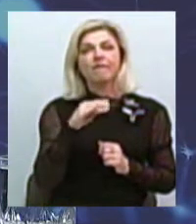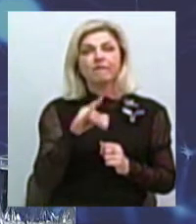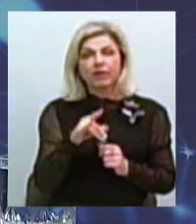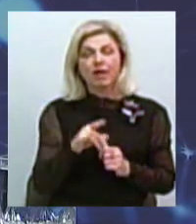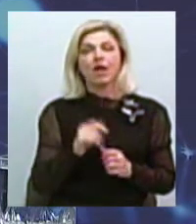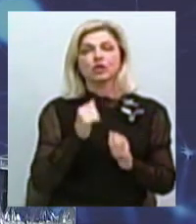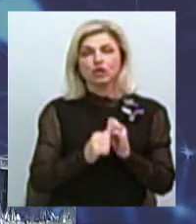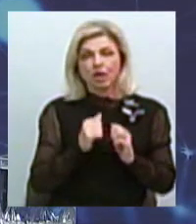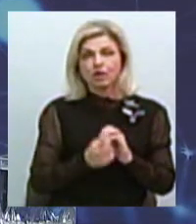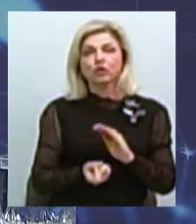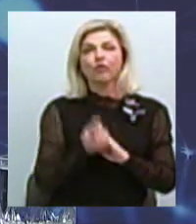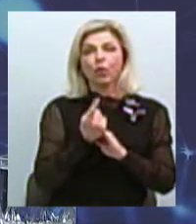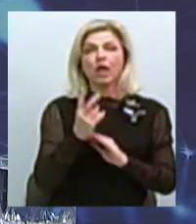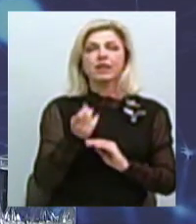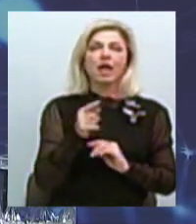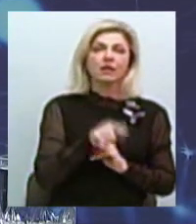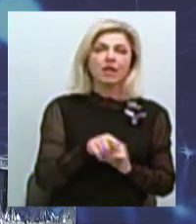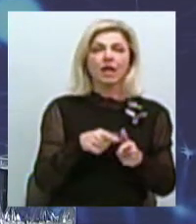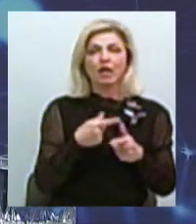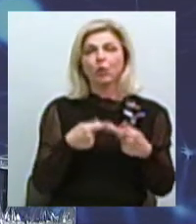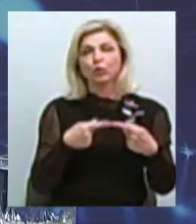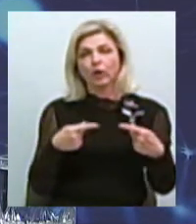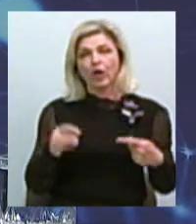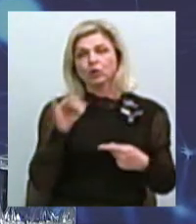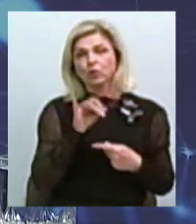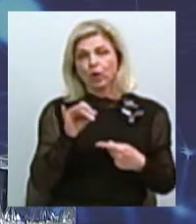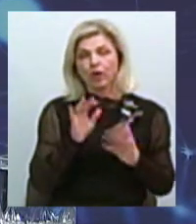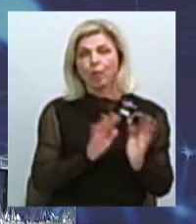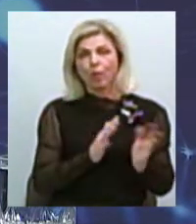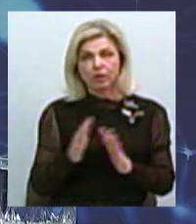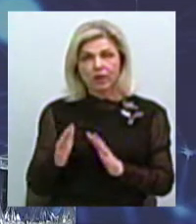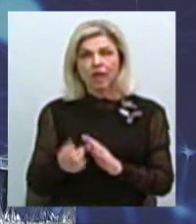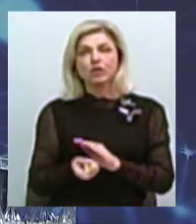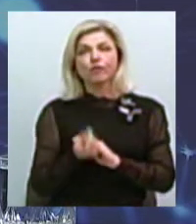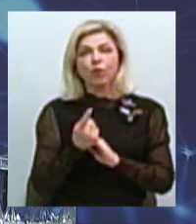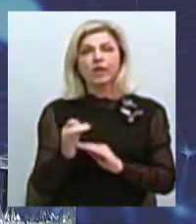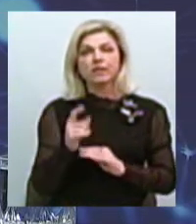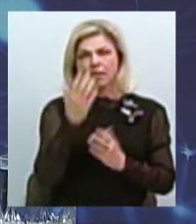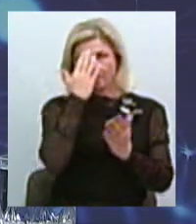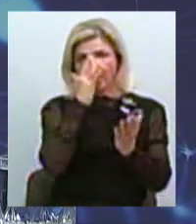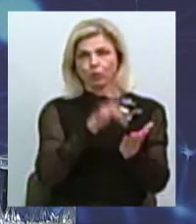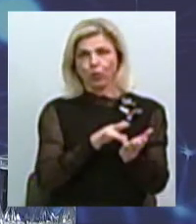тих чи інших історичних подій, вони творяться саме з метою.